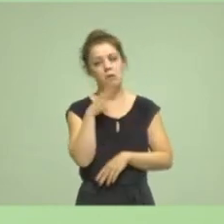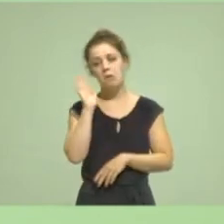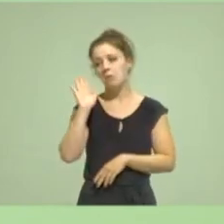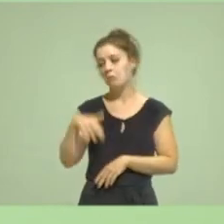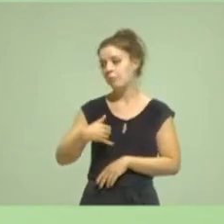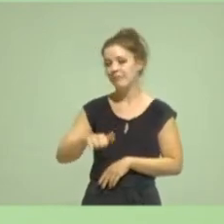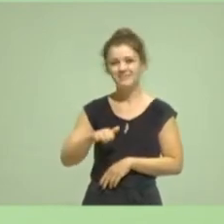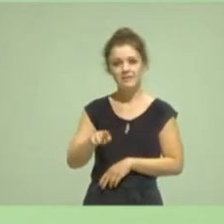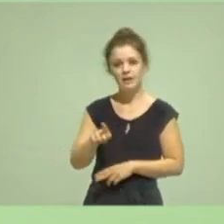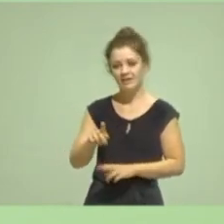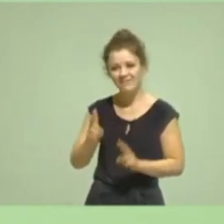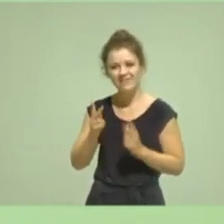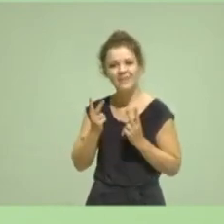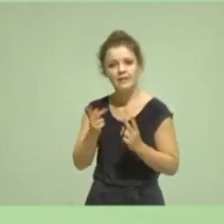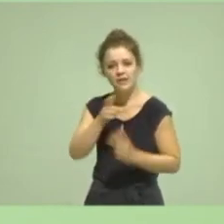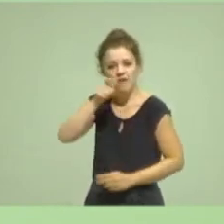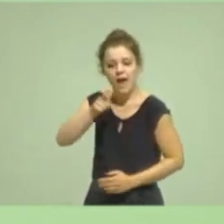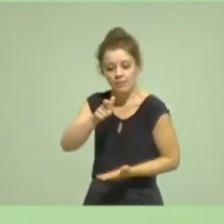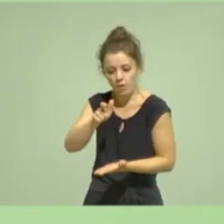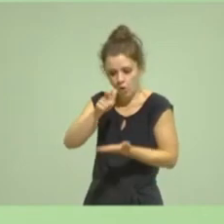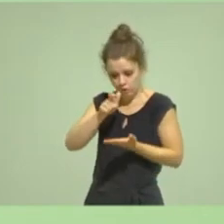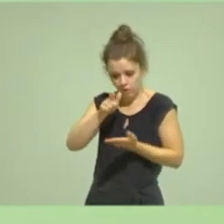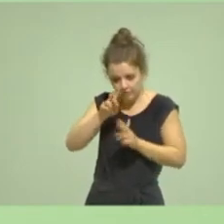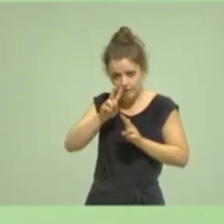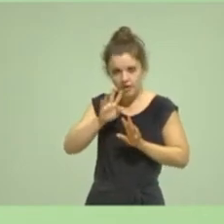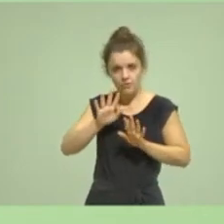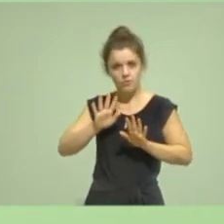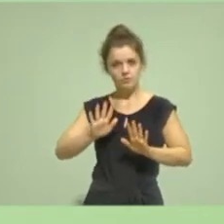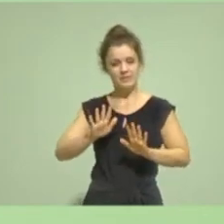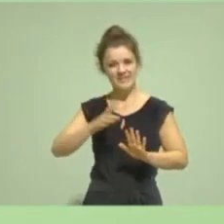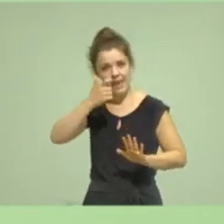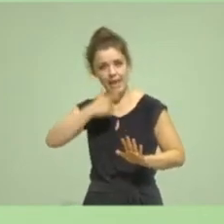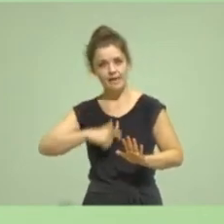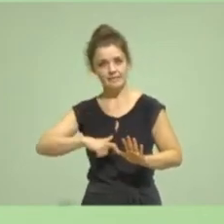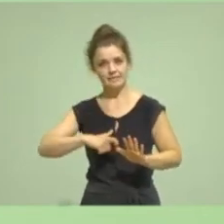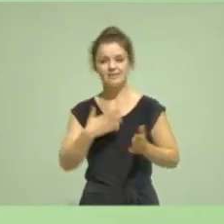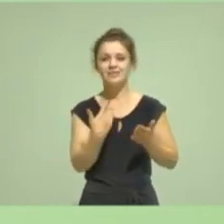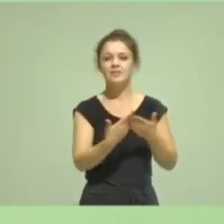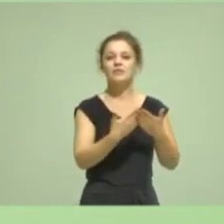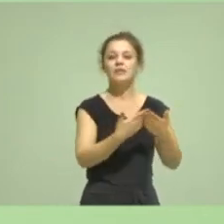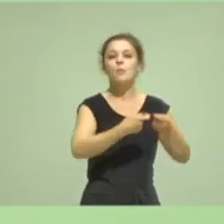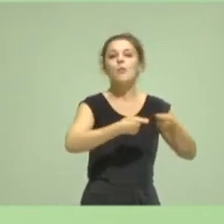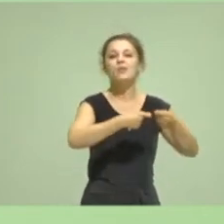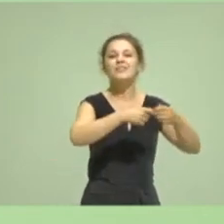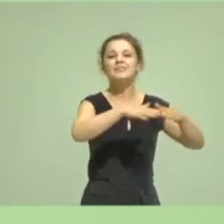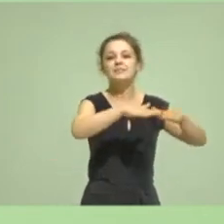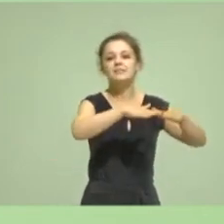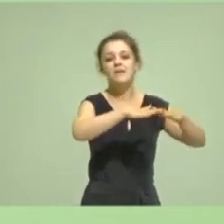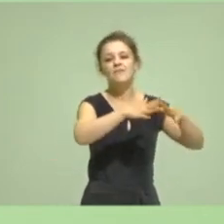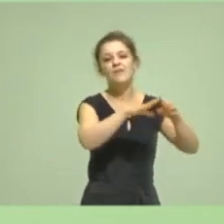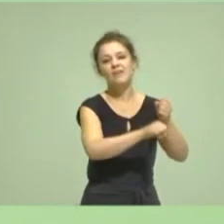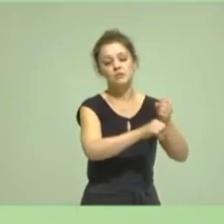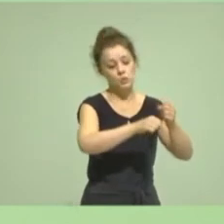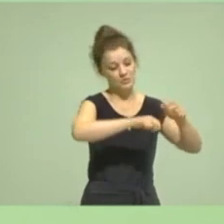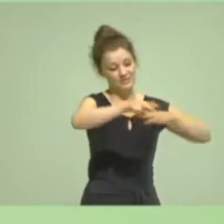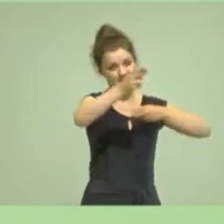in Verantwortung bedeutet, dass wir ernst nehmen, was ein Bundesverfassungsgericht gesagt hat, dass Klimaschutz